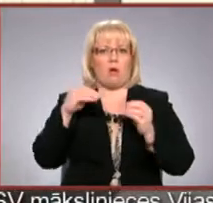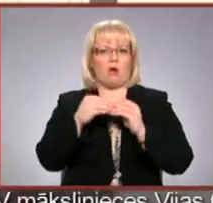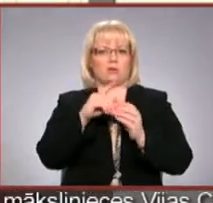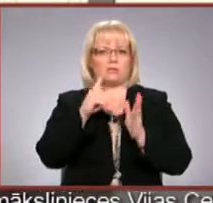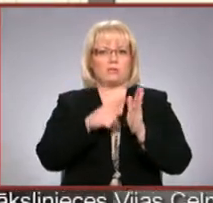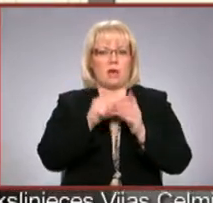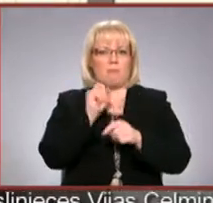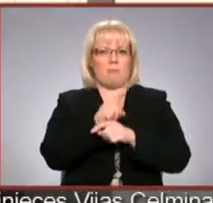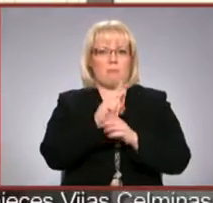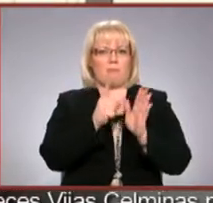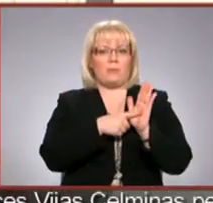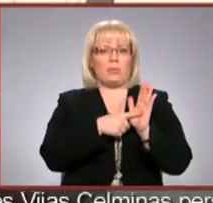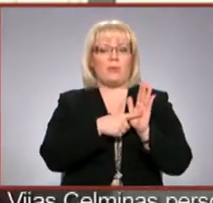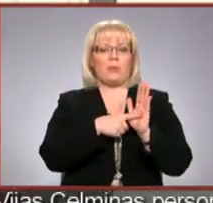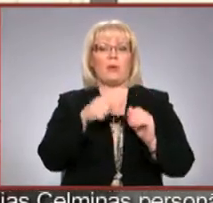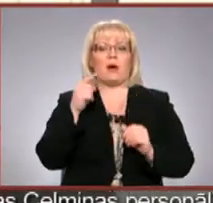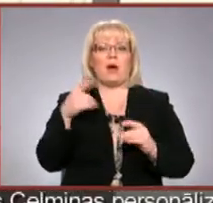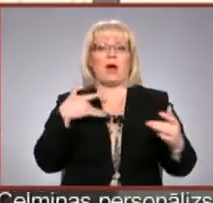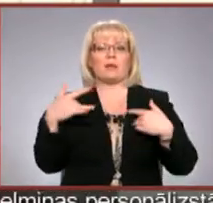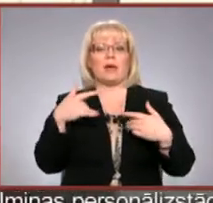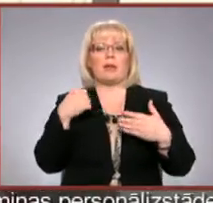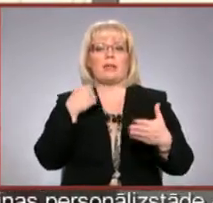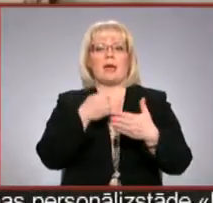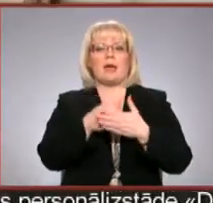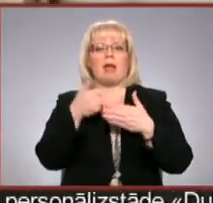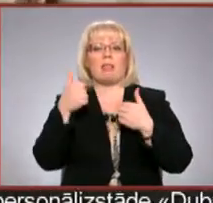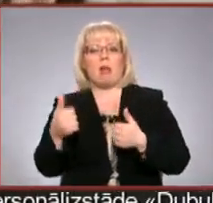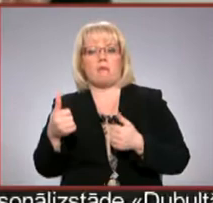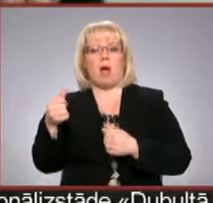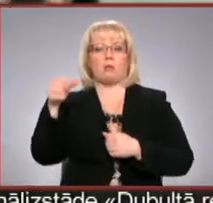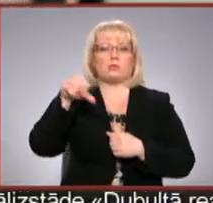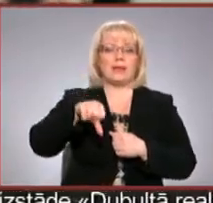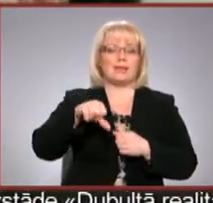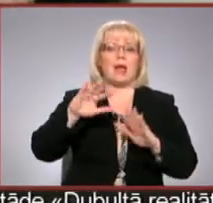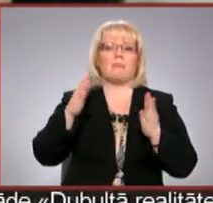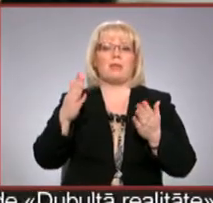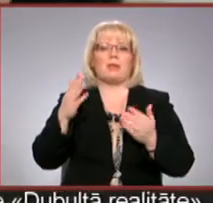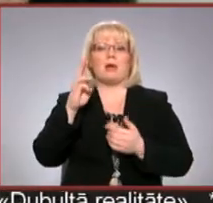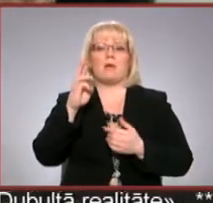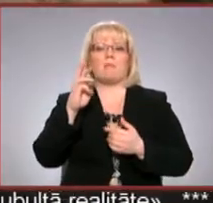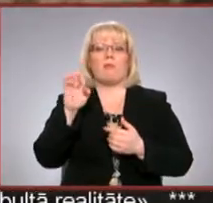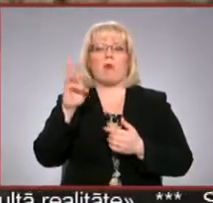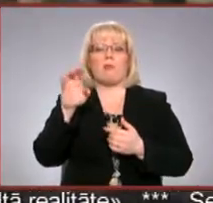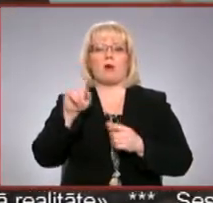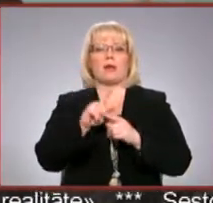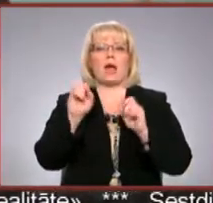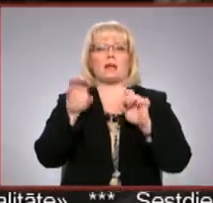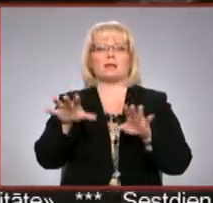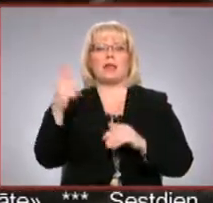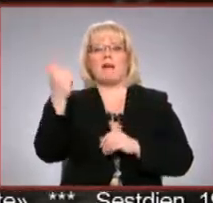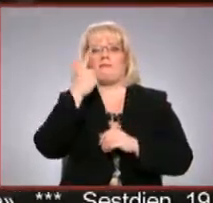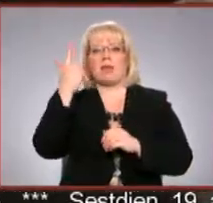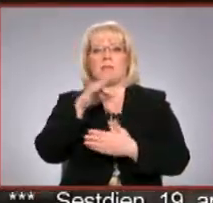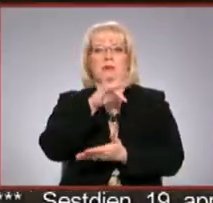Aktieri tiek labāk un sliktāk galā. Es teiktu tā, Kaurī Mamojī ir atstāta kā filmas